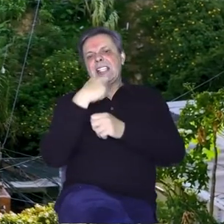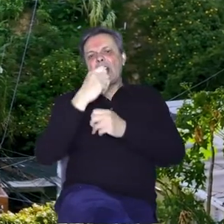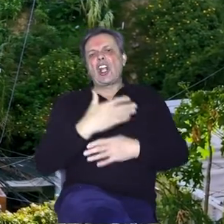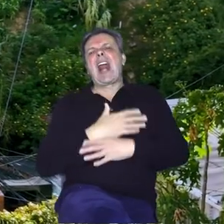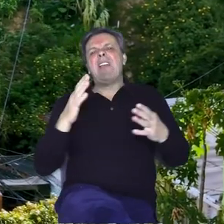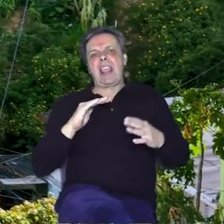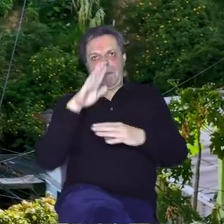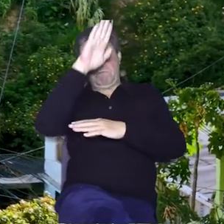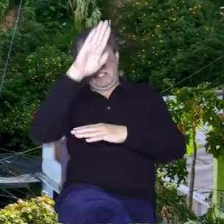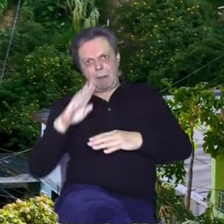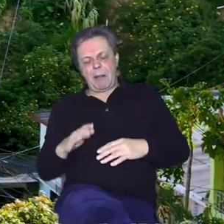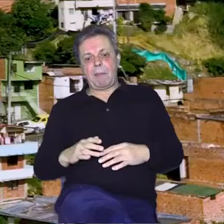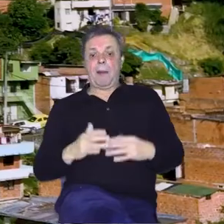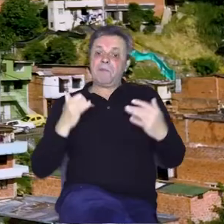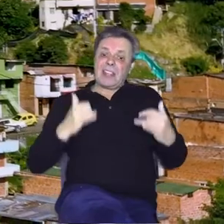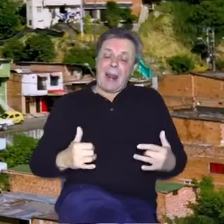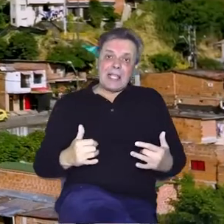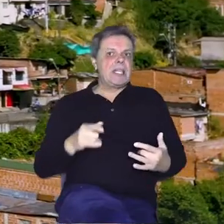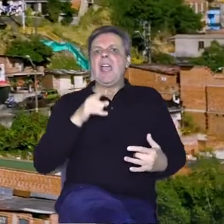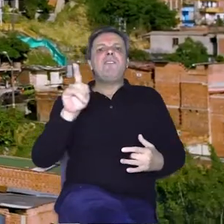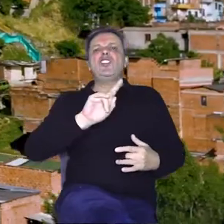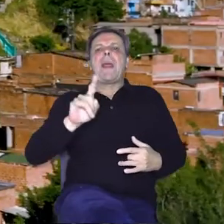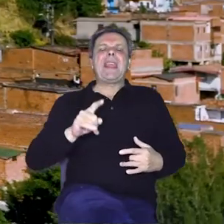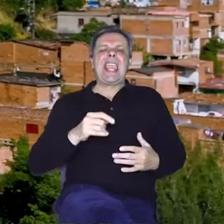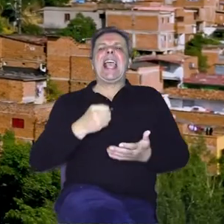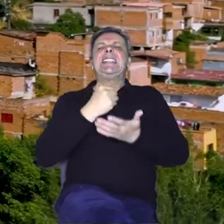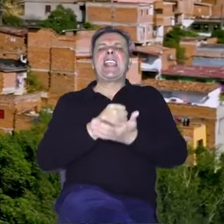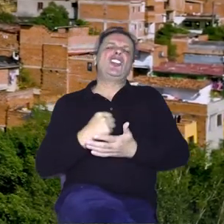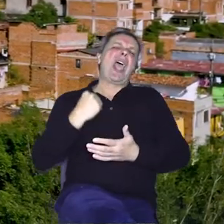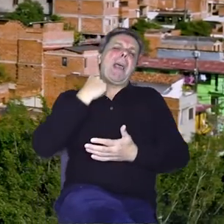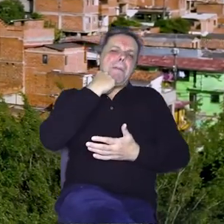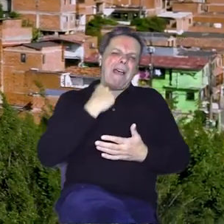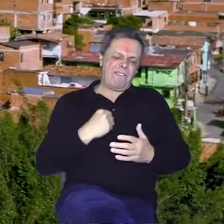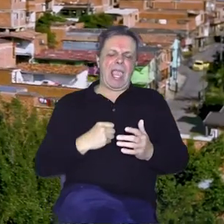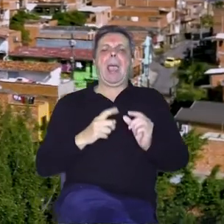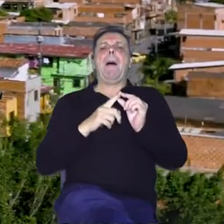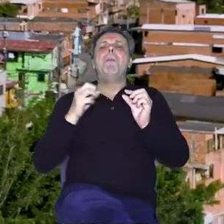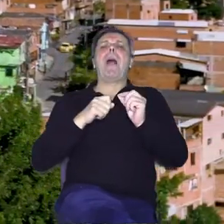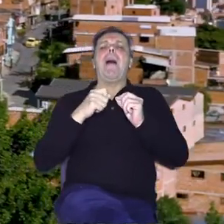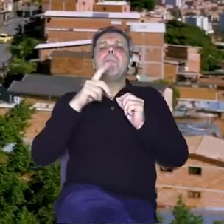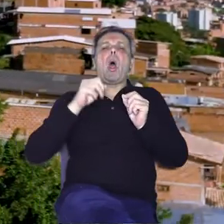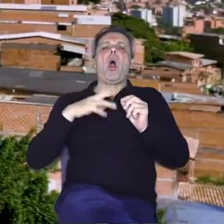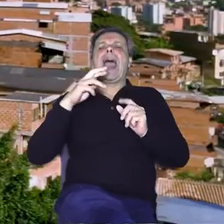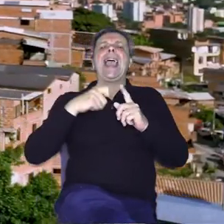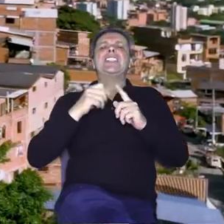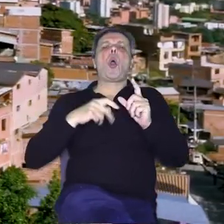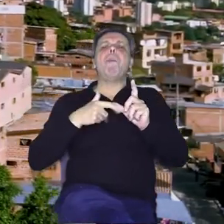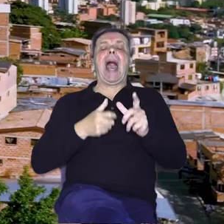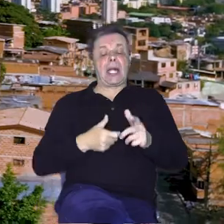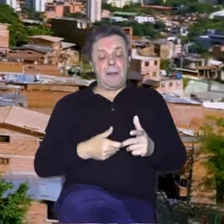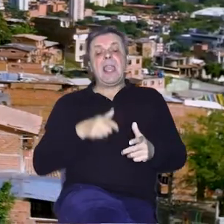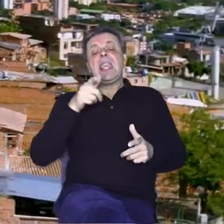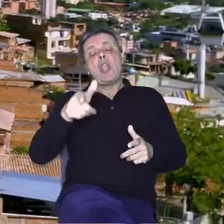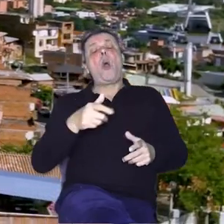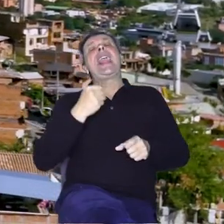Medellin, o kojem danas pričamo, više nije sjedište narkomafije Pavla Eskobara, koji je imao i dobrih strana. Tako je